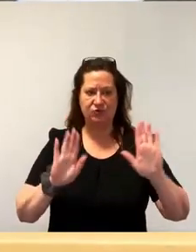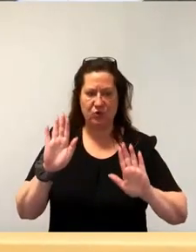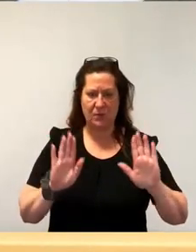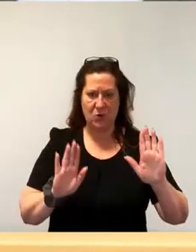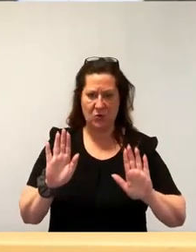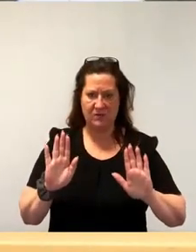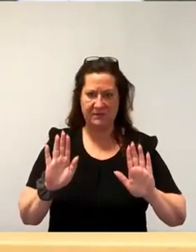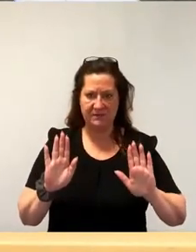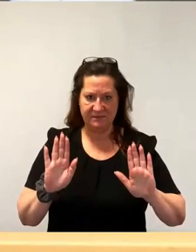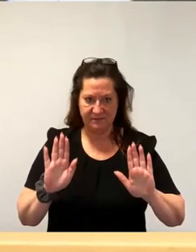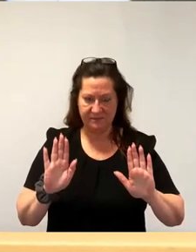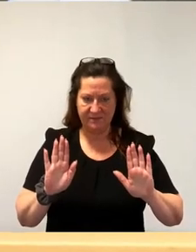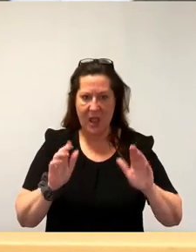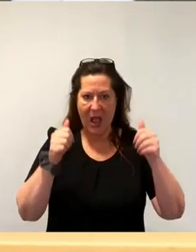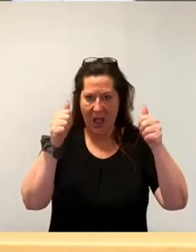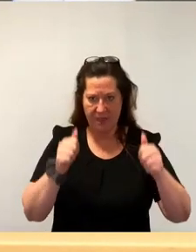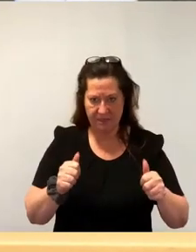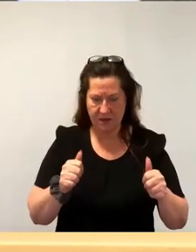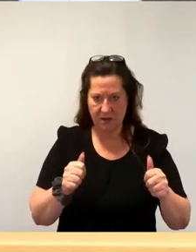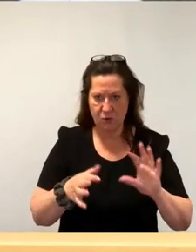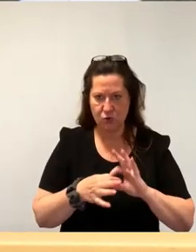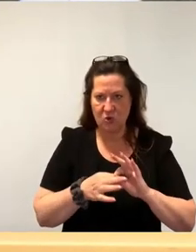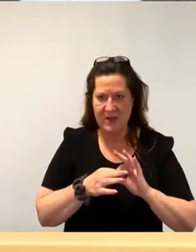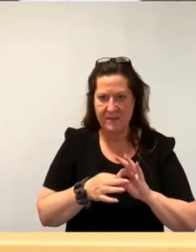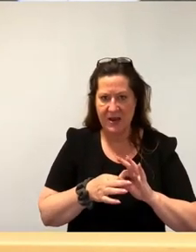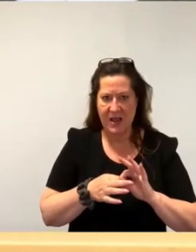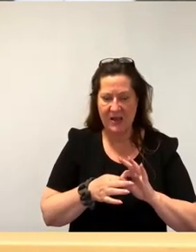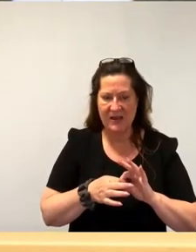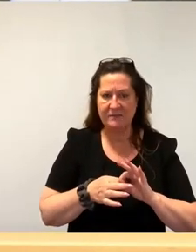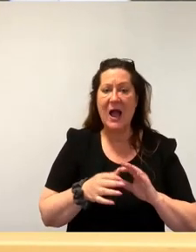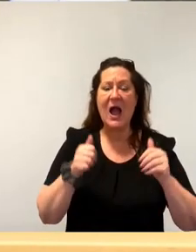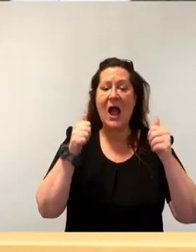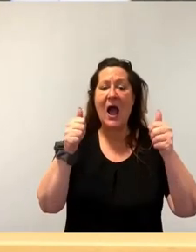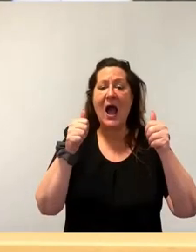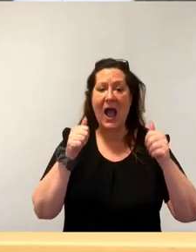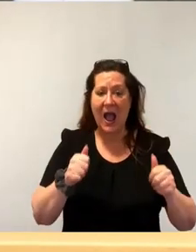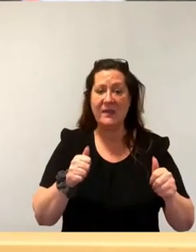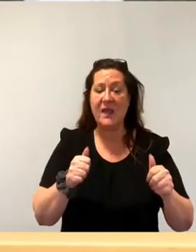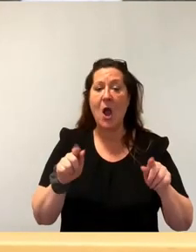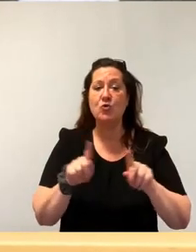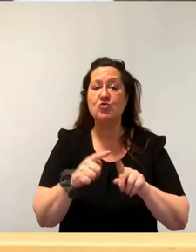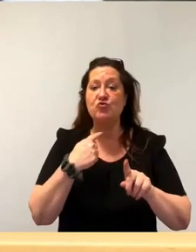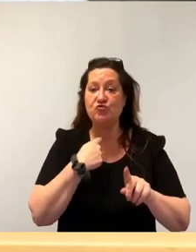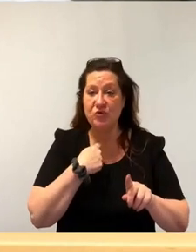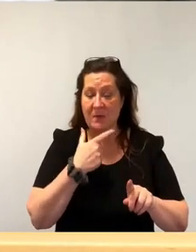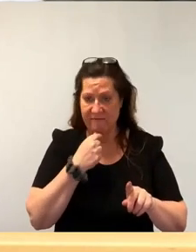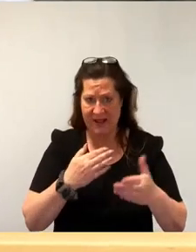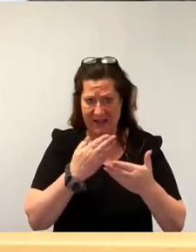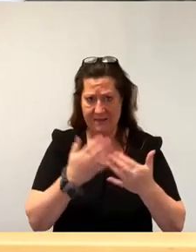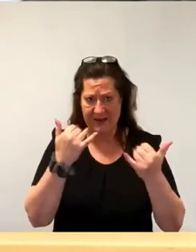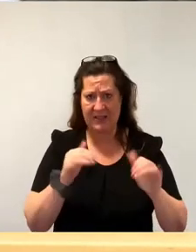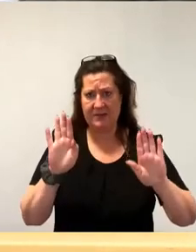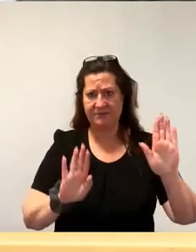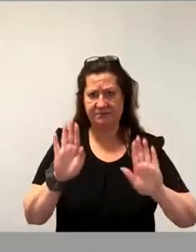Antrag. Wer dem Antrag die Zustimmung geben möchte, den bitte ich jetzt um Stimmzeichen.